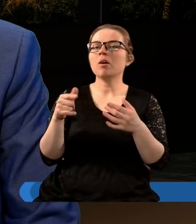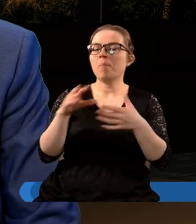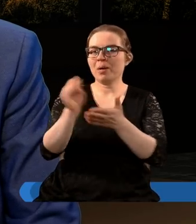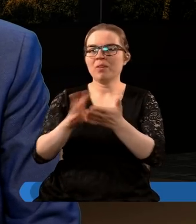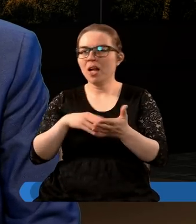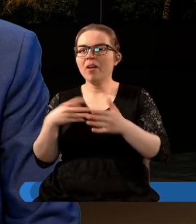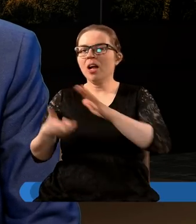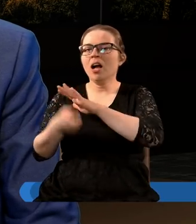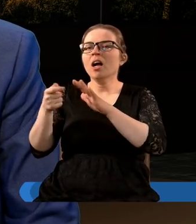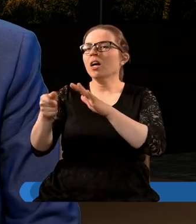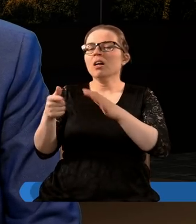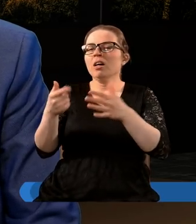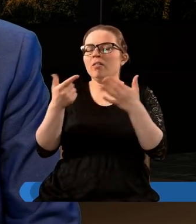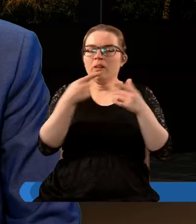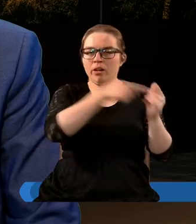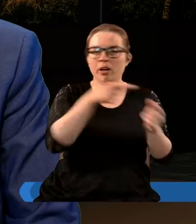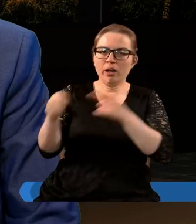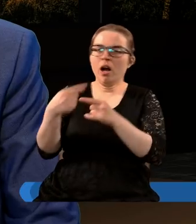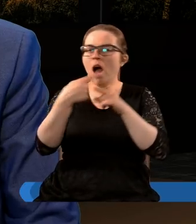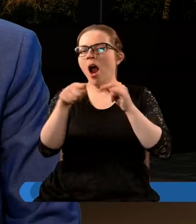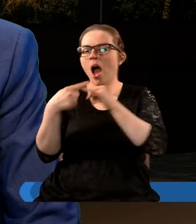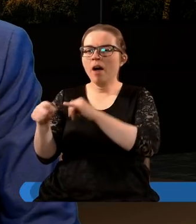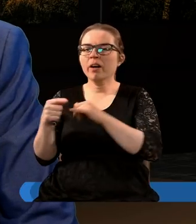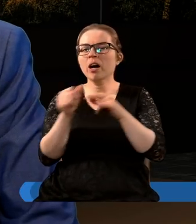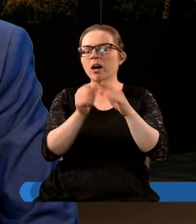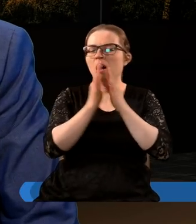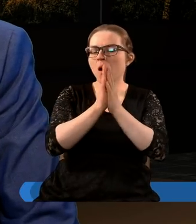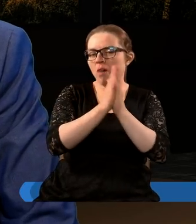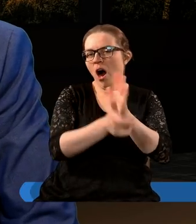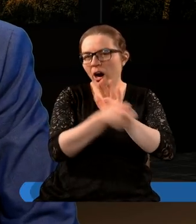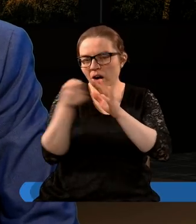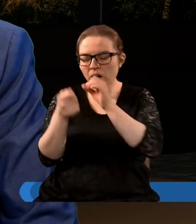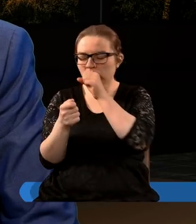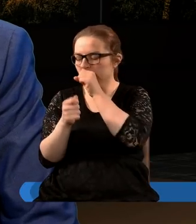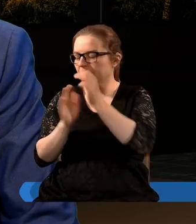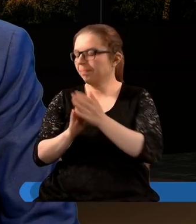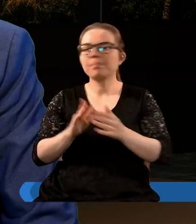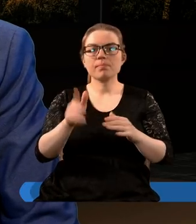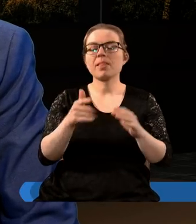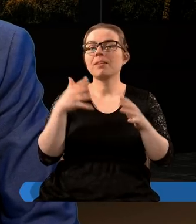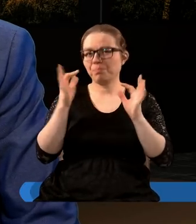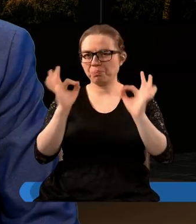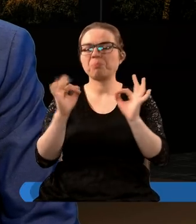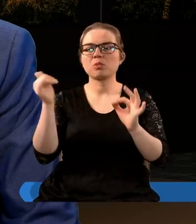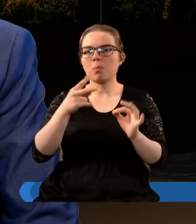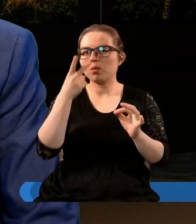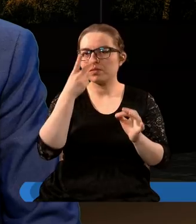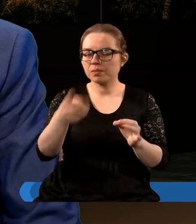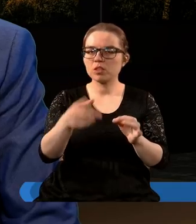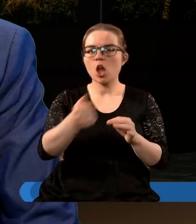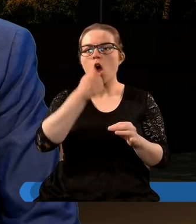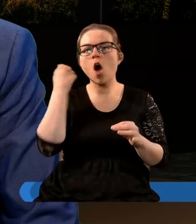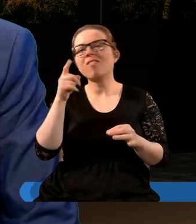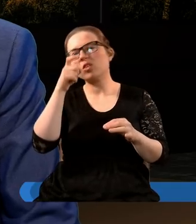w Piśmie Świętym wplotła wiele elementów z religii pogańskich, co jest ewidentnie można podciągnąć pod